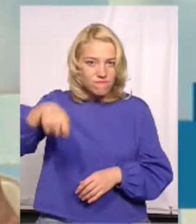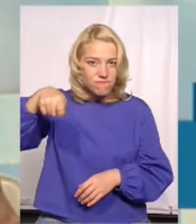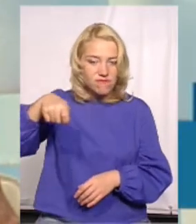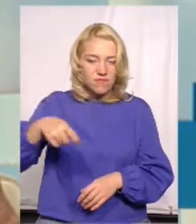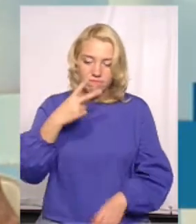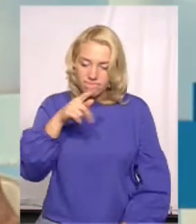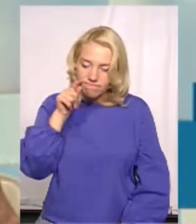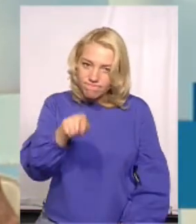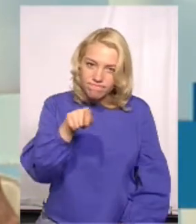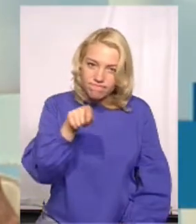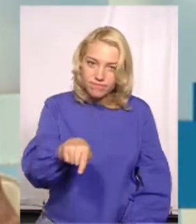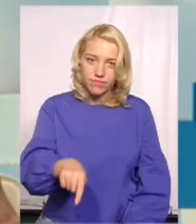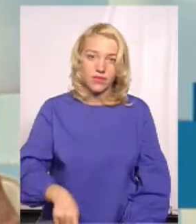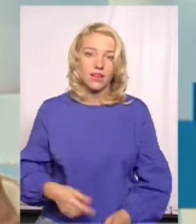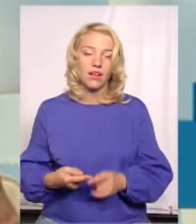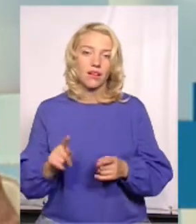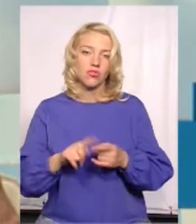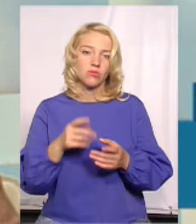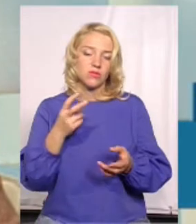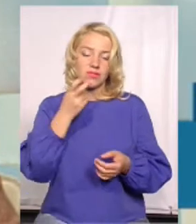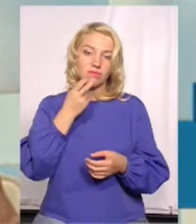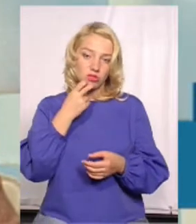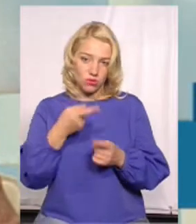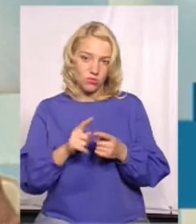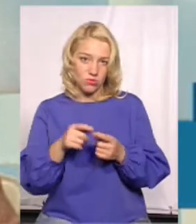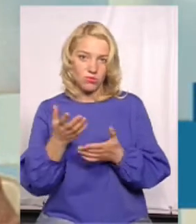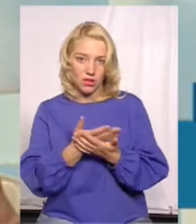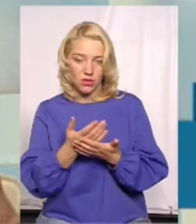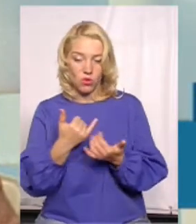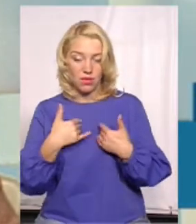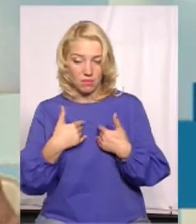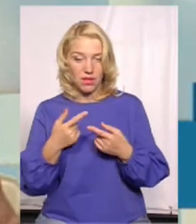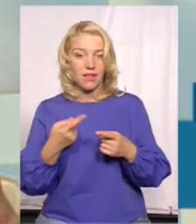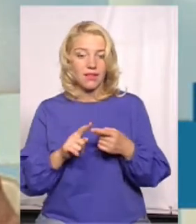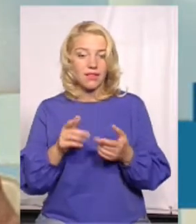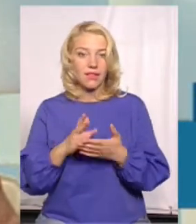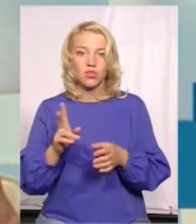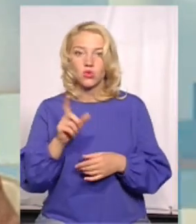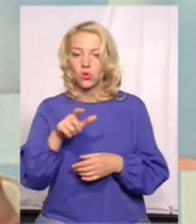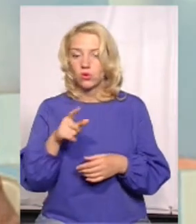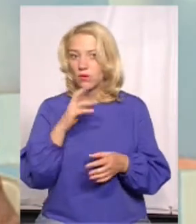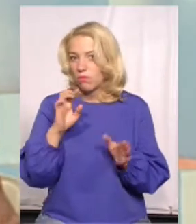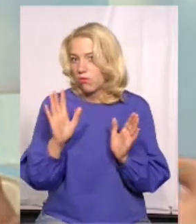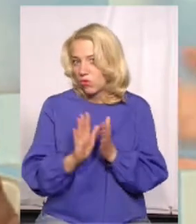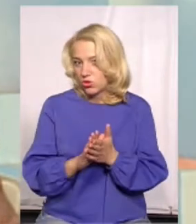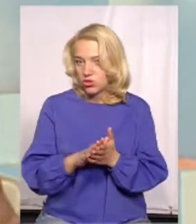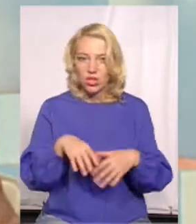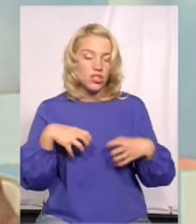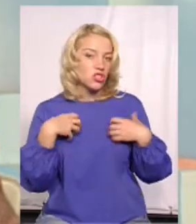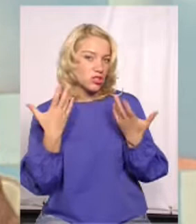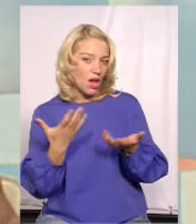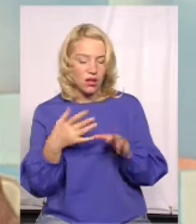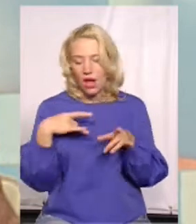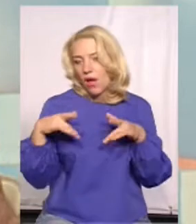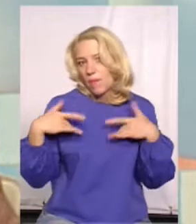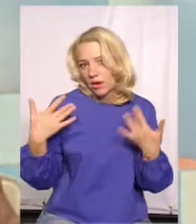підвести і тицяти носом. Найсмішніше в цьому роліку для мене особисто є те, що люди кажуть, боже, який жах, боже,